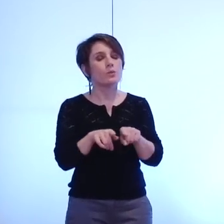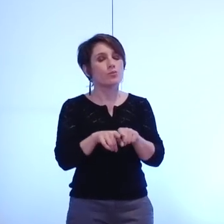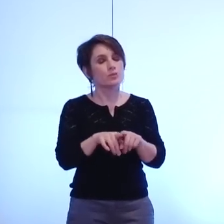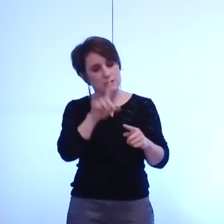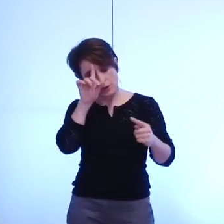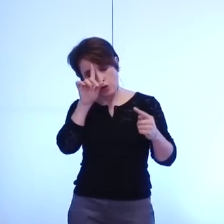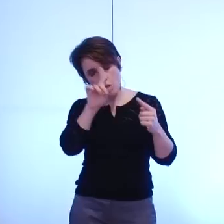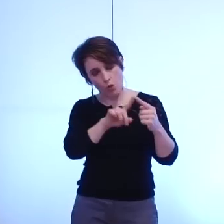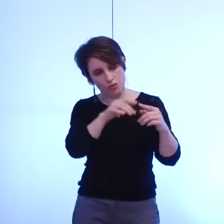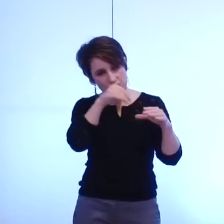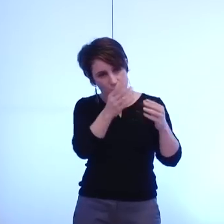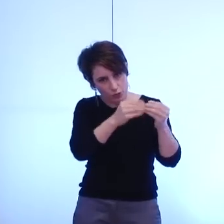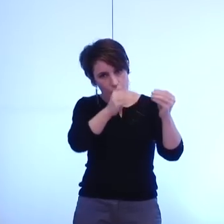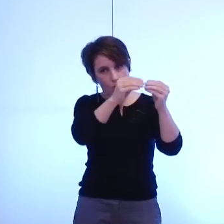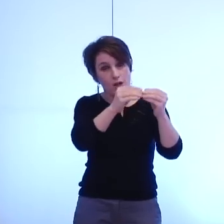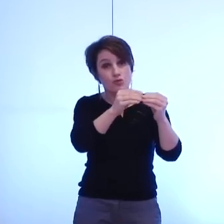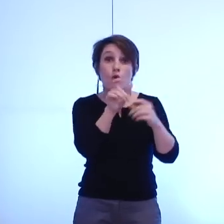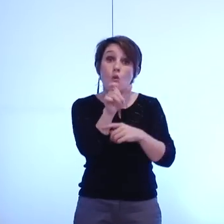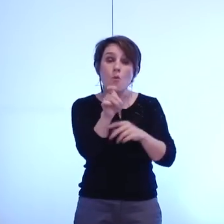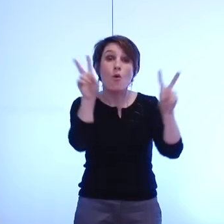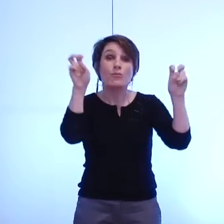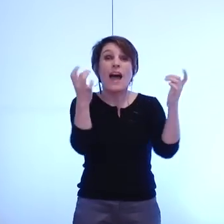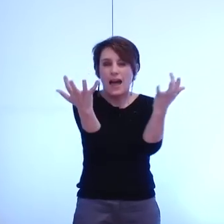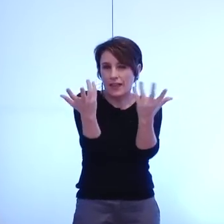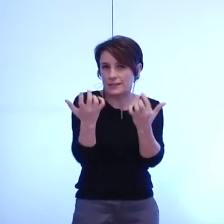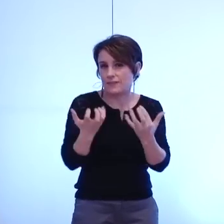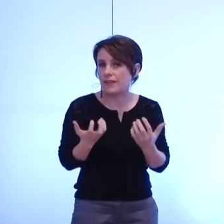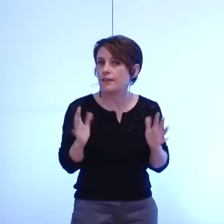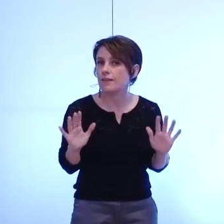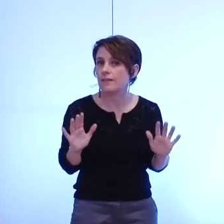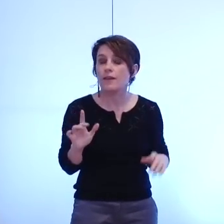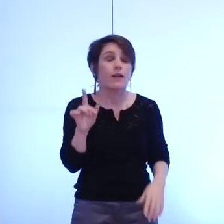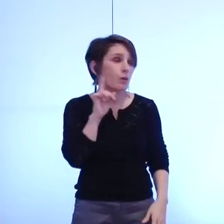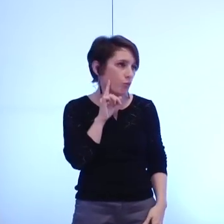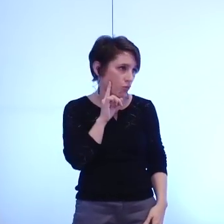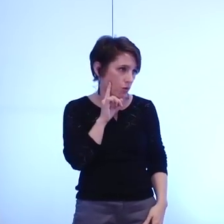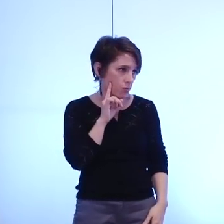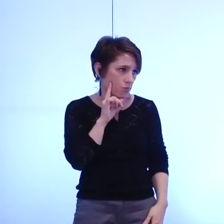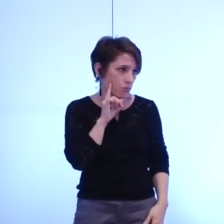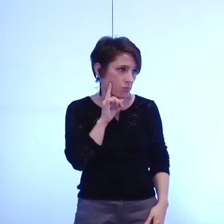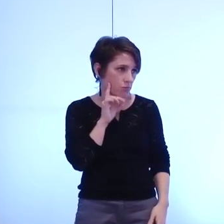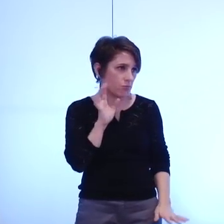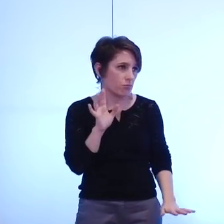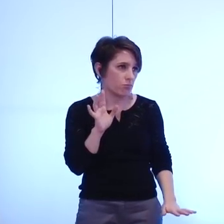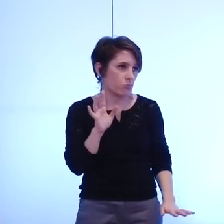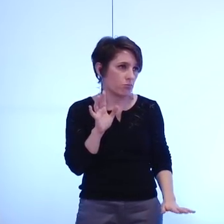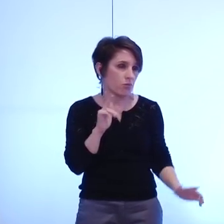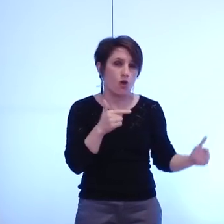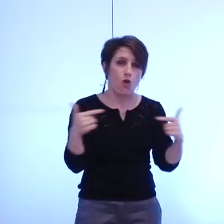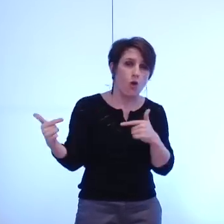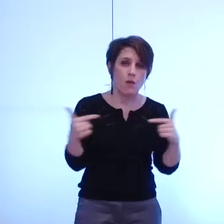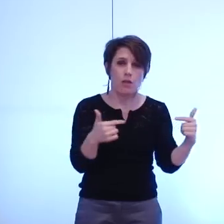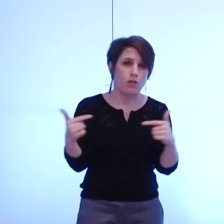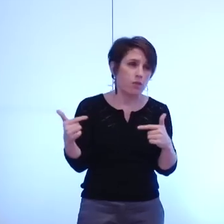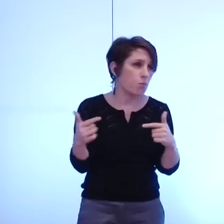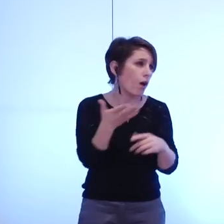objectifs la notion d'attractivité car le débat qui consiste à dire on fait passer la